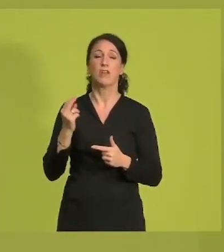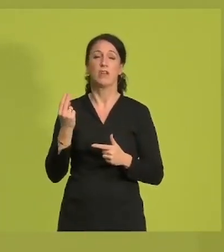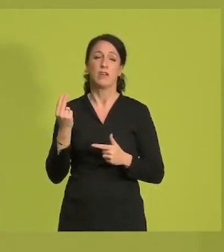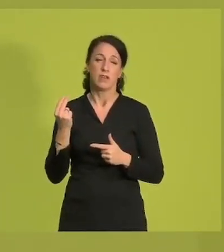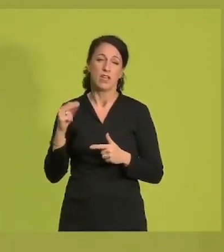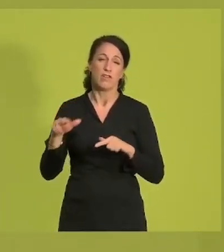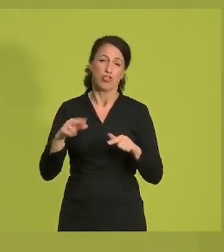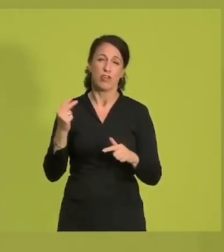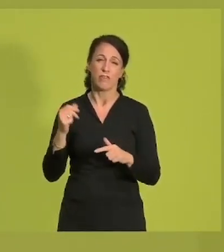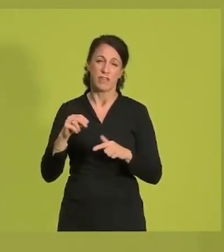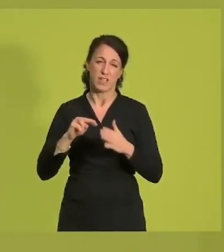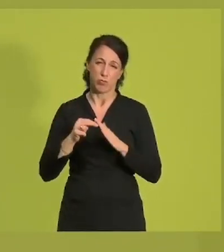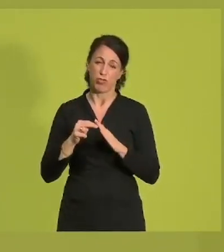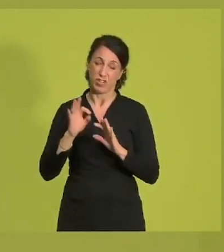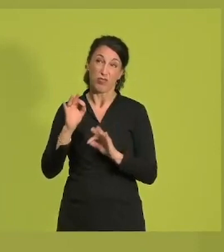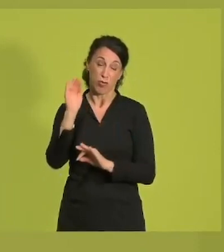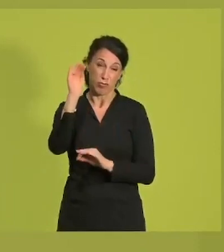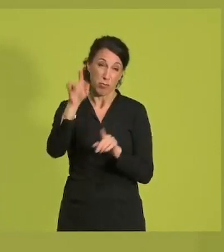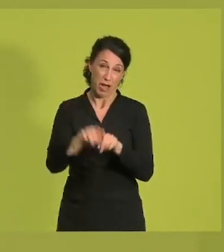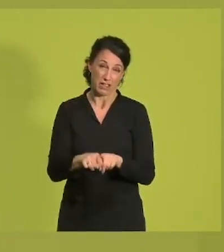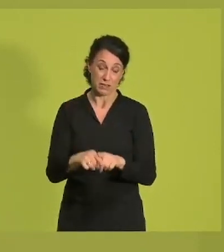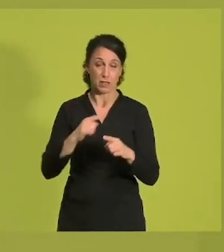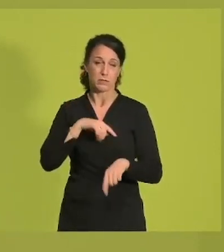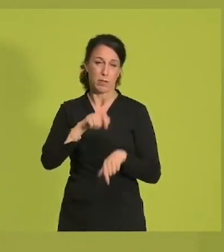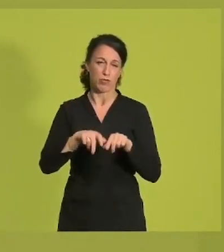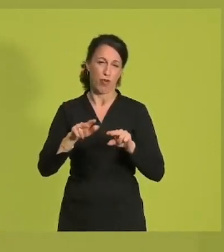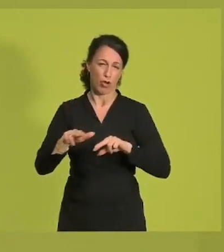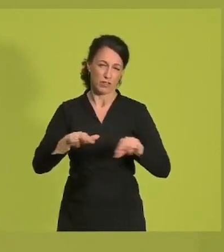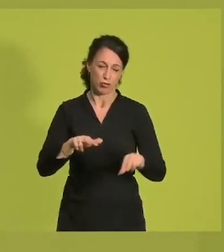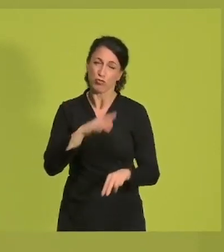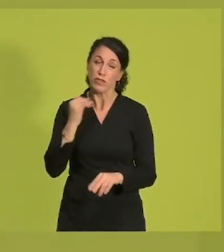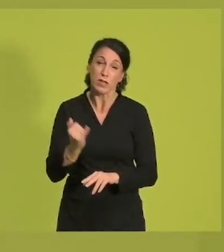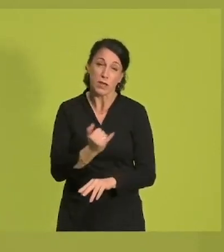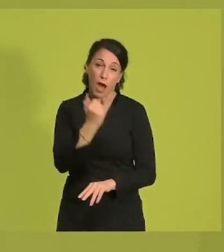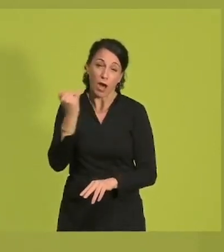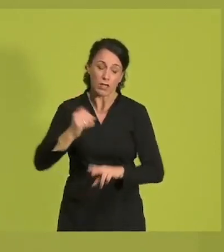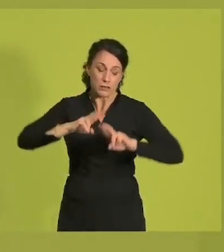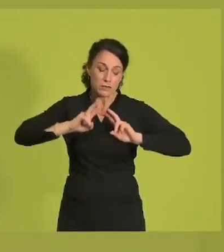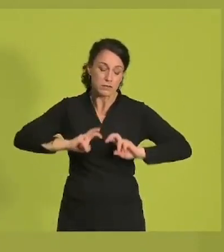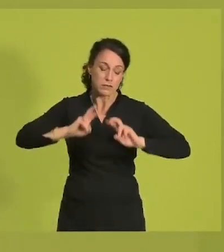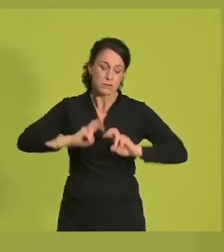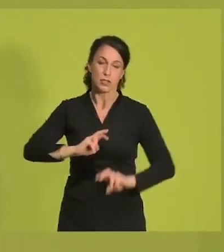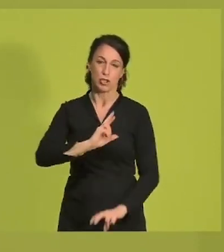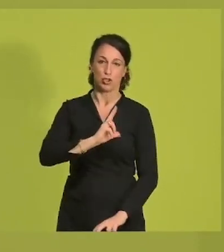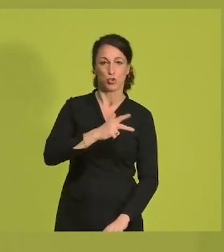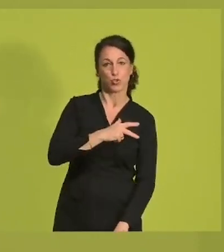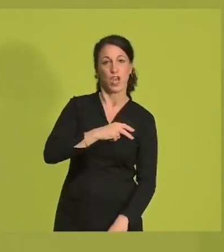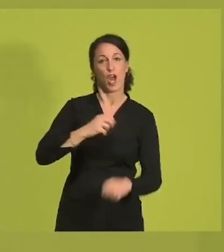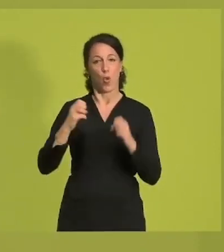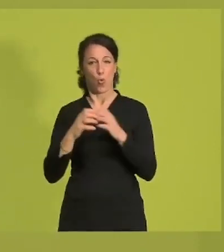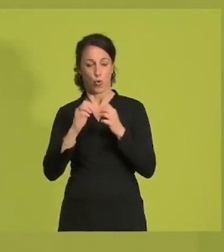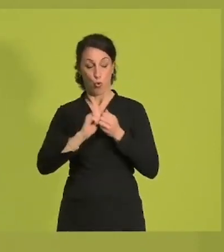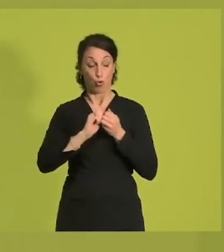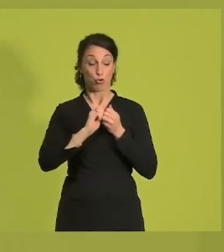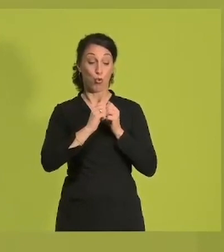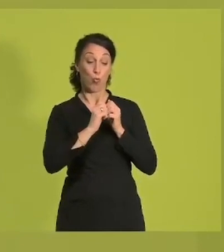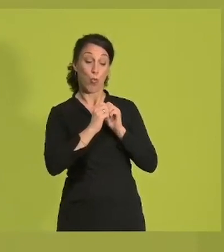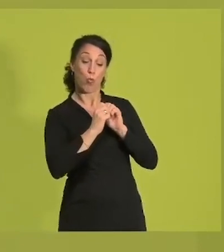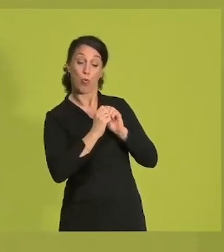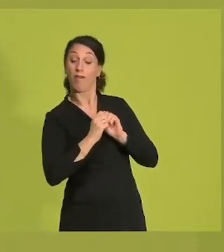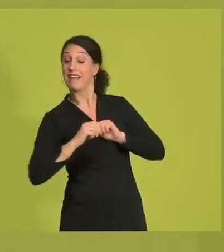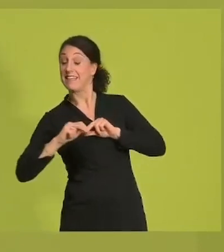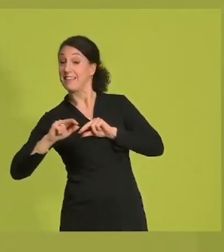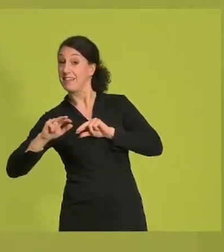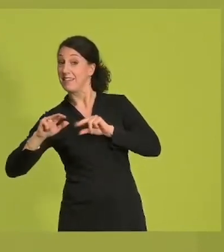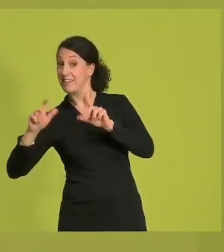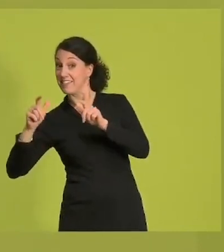Als Volkswirt beschäftige ich mich schon seit vielen Jahren mit der Frage, wie ein sozial-ökologischer Umbau unserer Gesellschaft und unserer Wirtschaft funktionieren